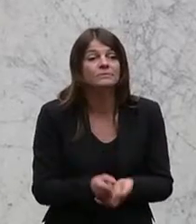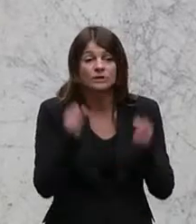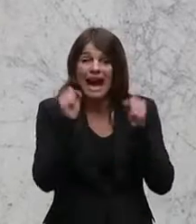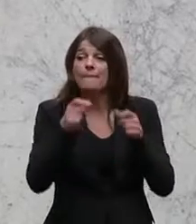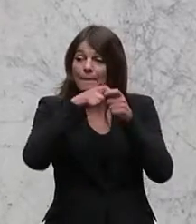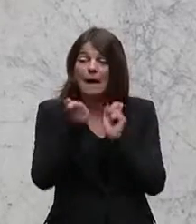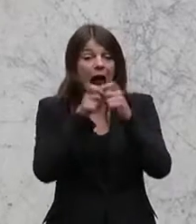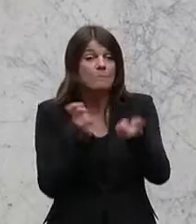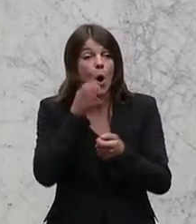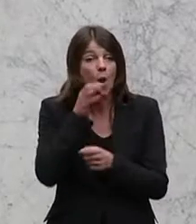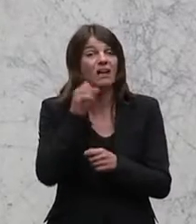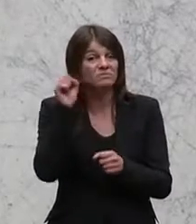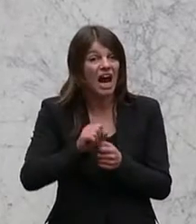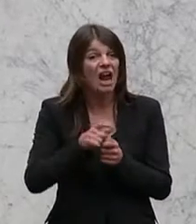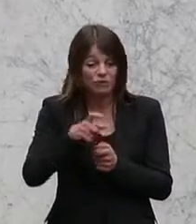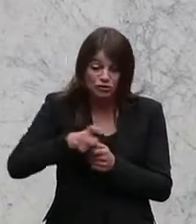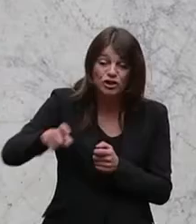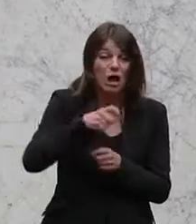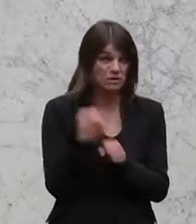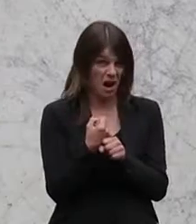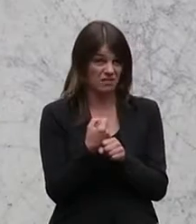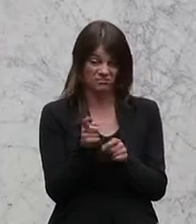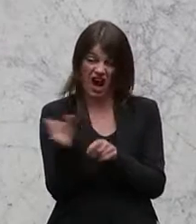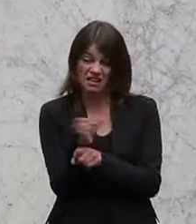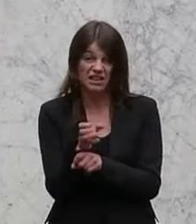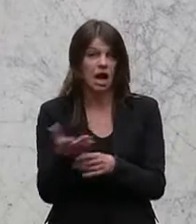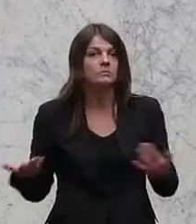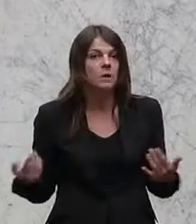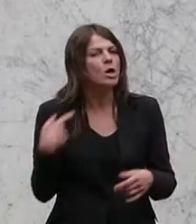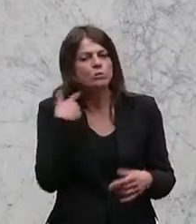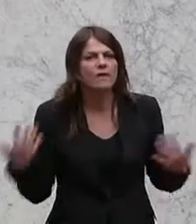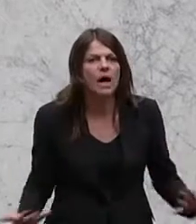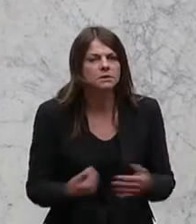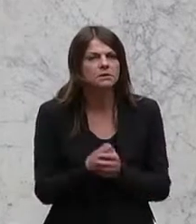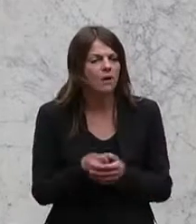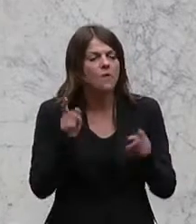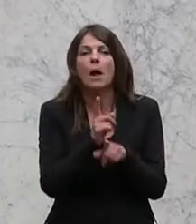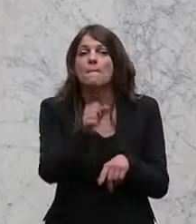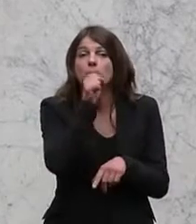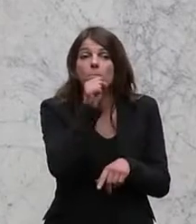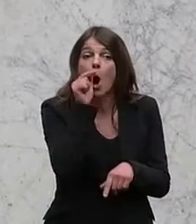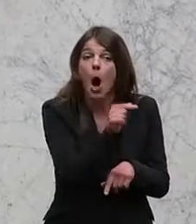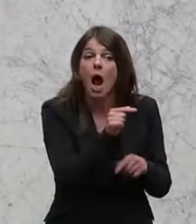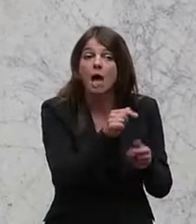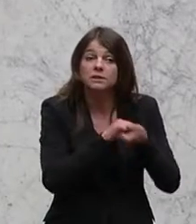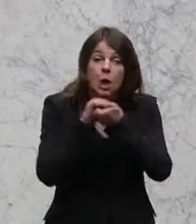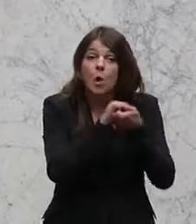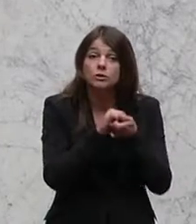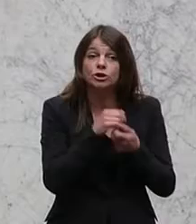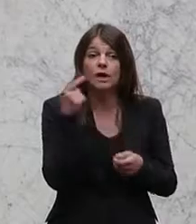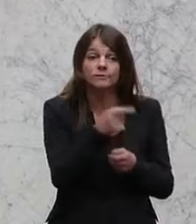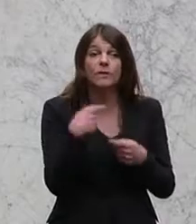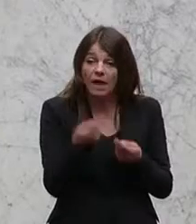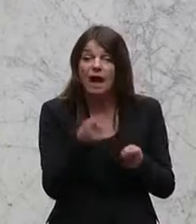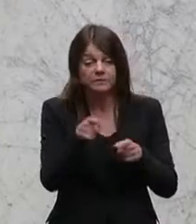Palmöl Schlagwürfe zu substituieren. Nur die Schwänerei ist es, wenn das dann in eine bäuerliche Genossenschaft der